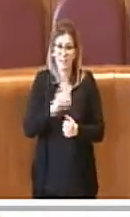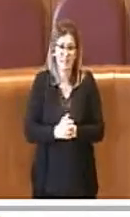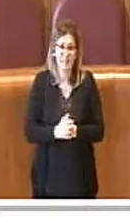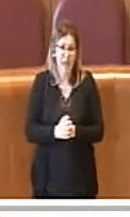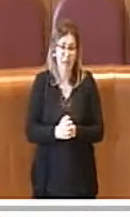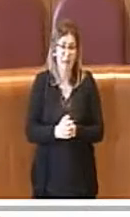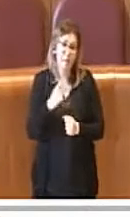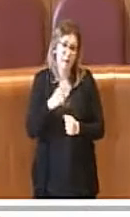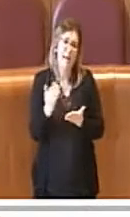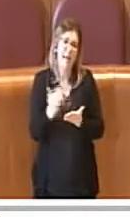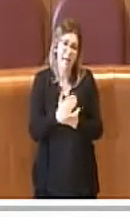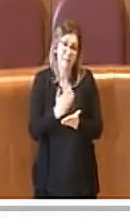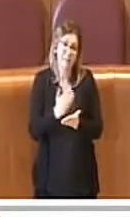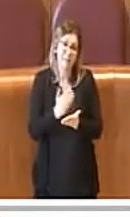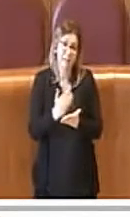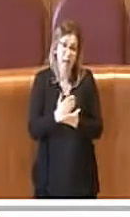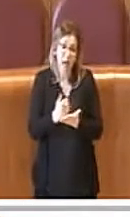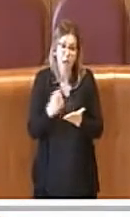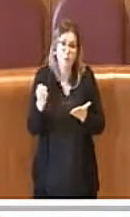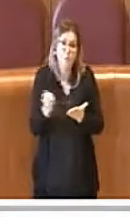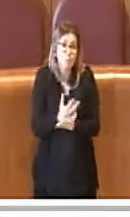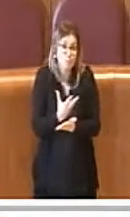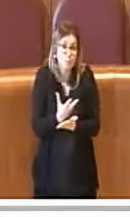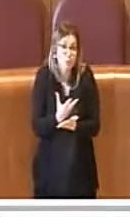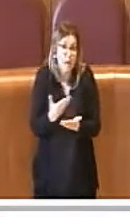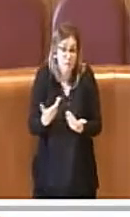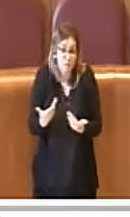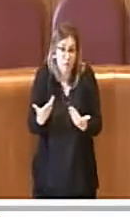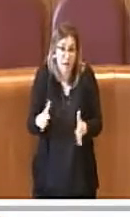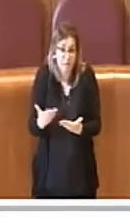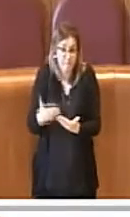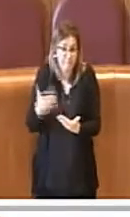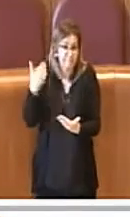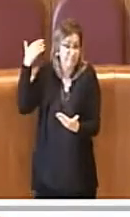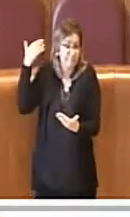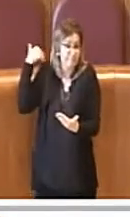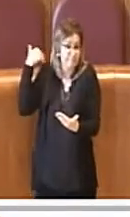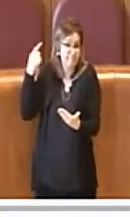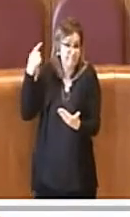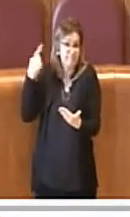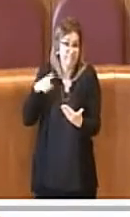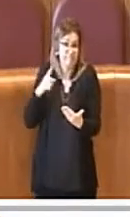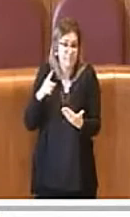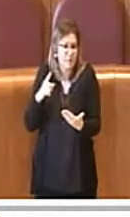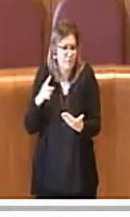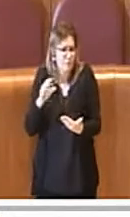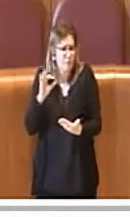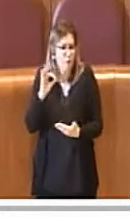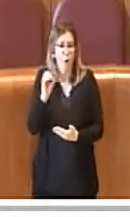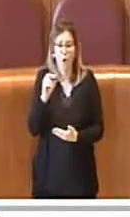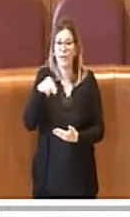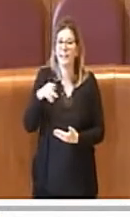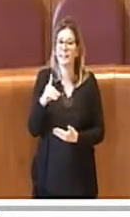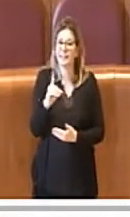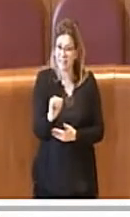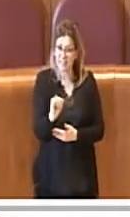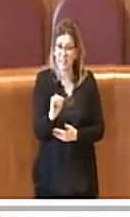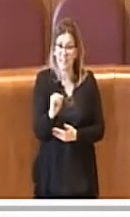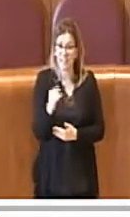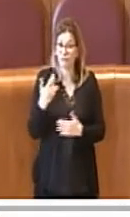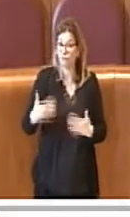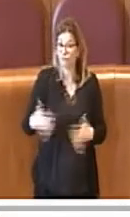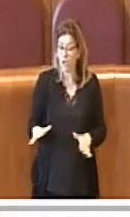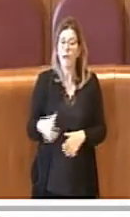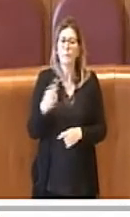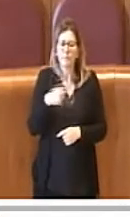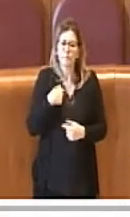di scongiurare quello che è accaduto, ad esempio, nei mesi scorsi all'affondi. L'obiettivo è quindi quello di soddisfare